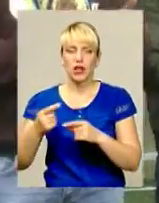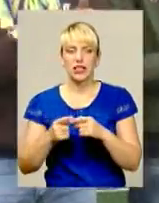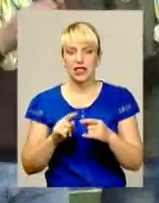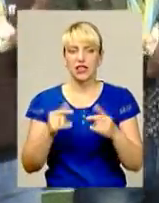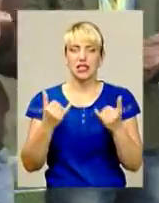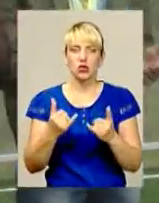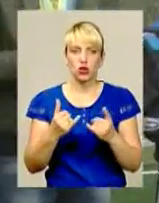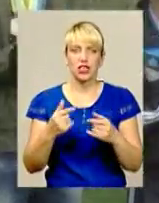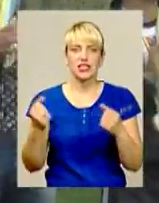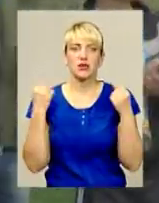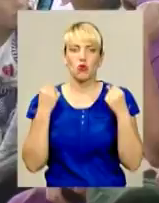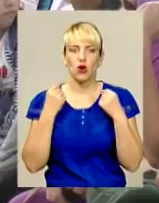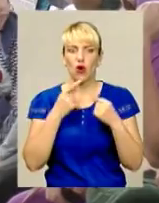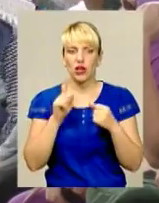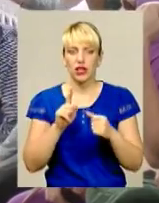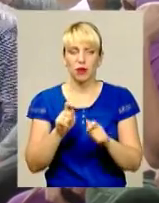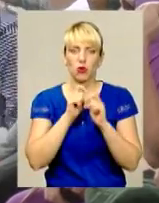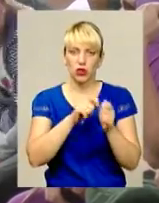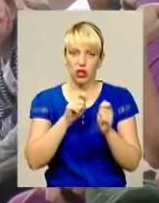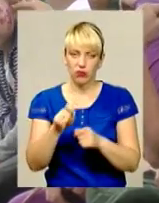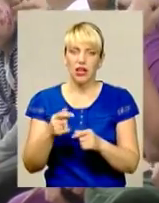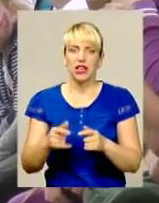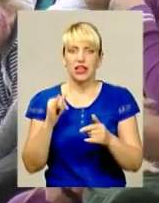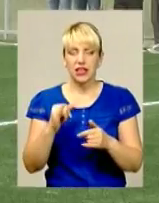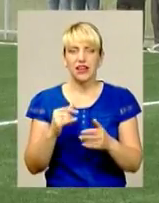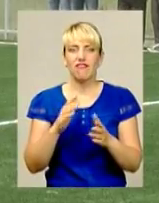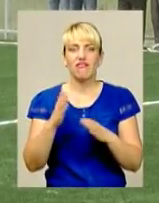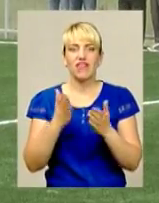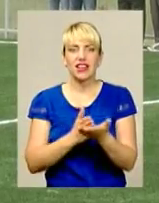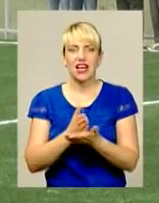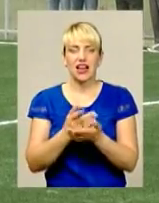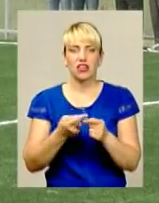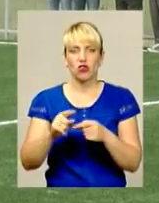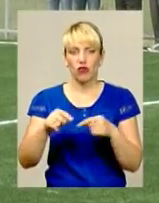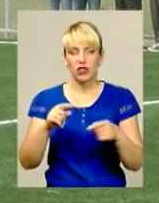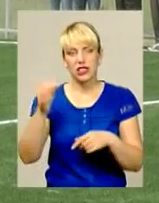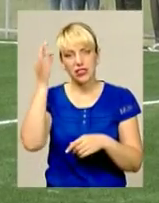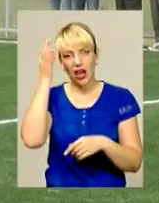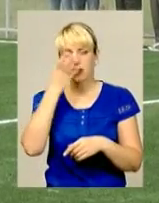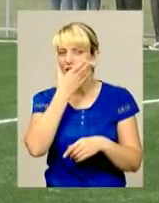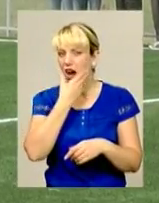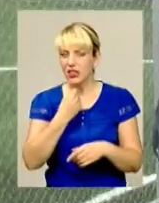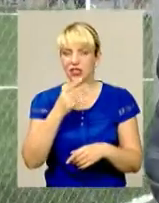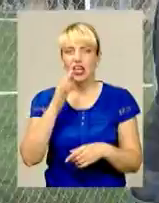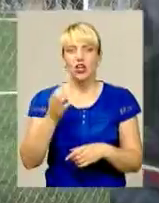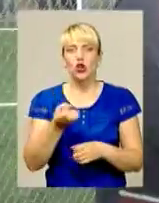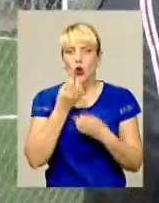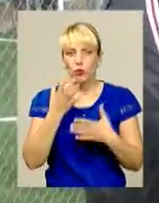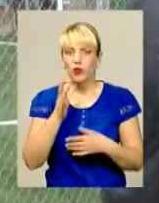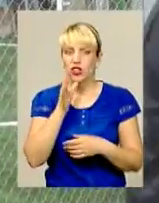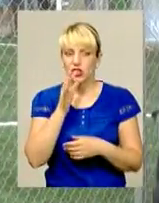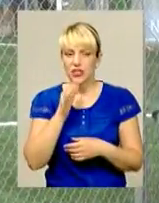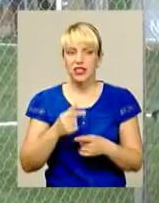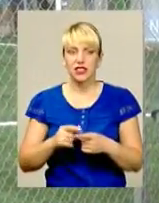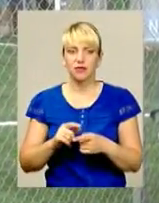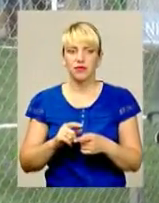спортсмени, яких нагородили за досягнення, і ветерани футболу. Які згадують старі добрі для футболу часи та масову зацікавлені всіх без винятку